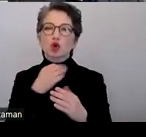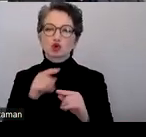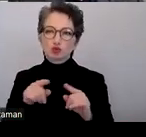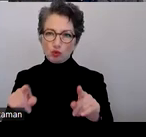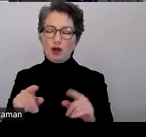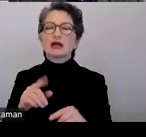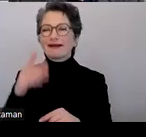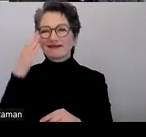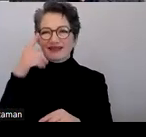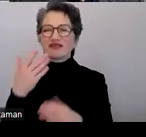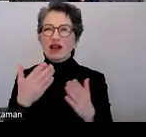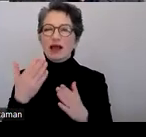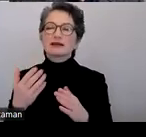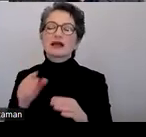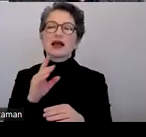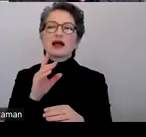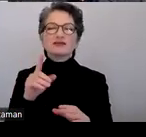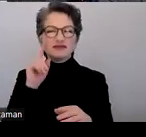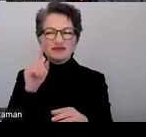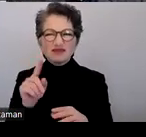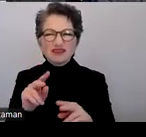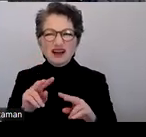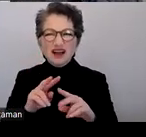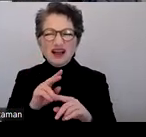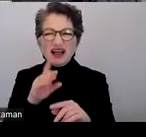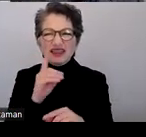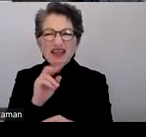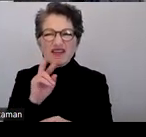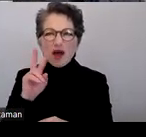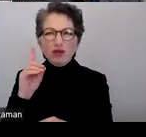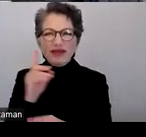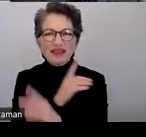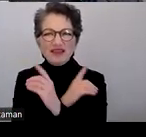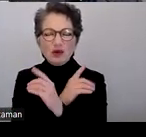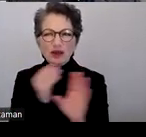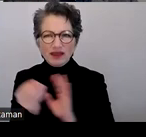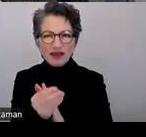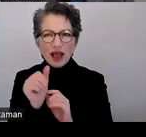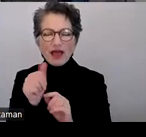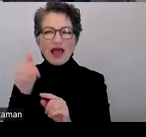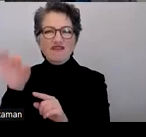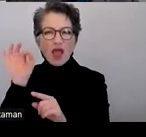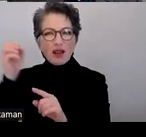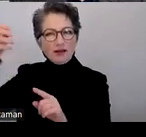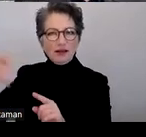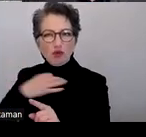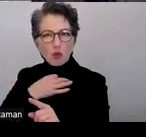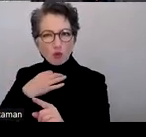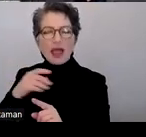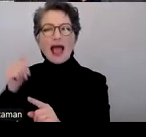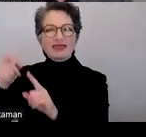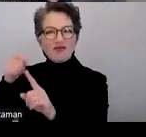ein, wenn ihr noch wisst, was eine DVD ist. Und dann kann man die Tonspur wählen und eine davon heißt dann für